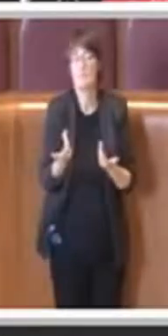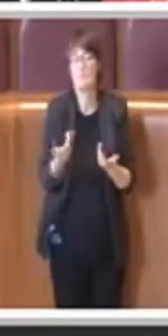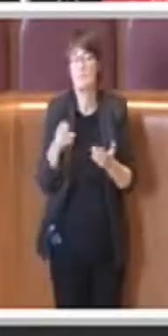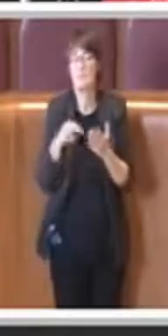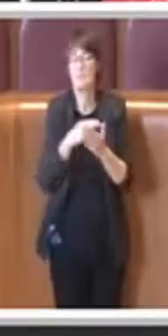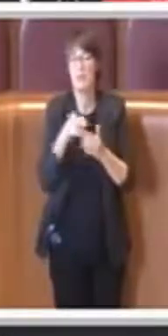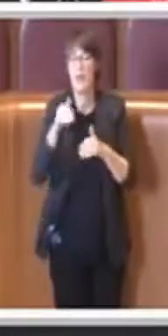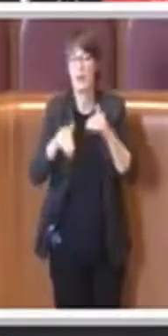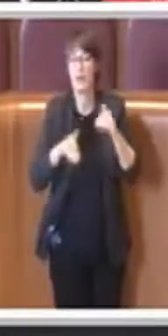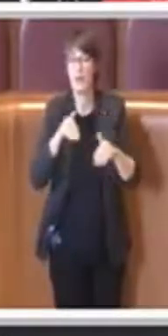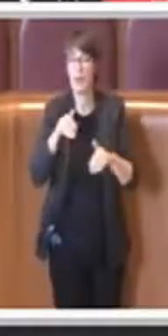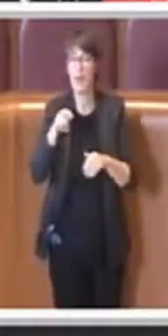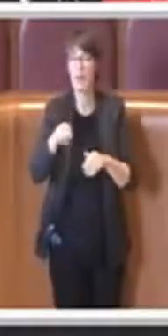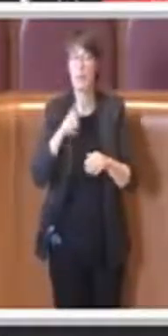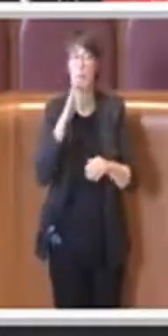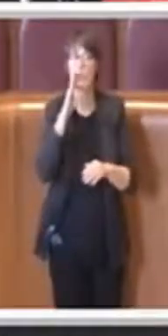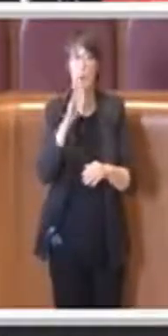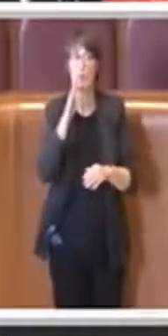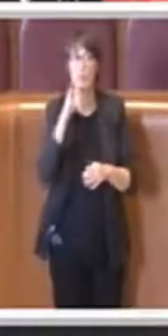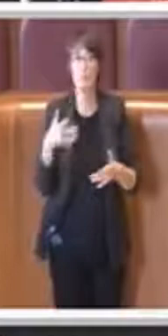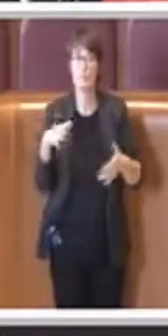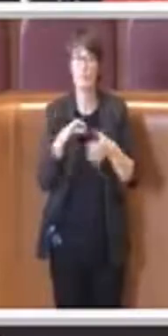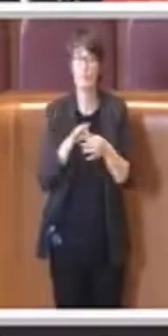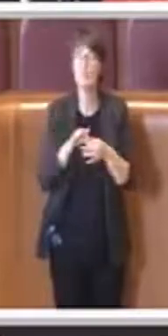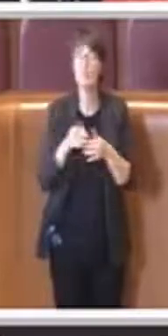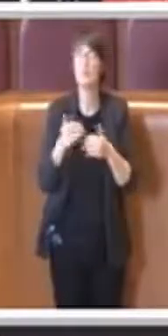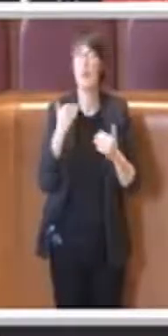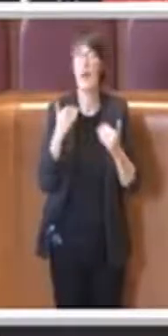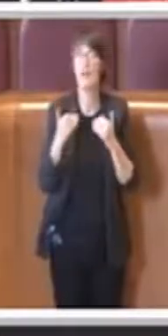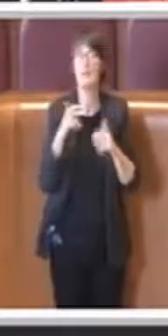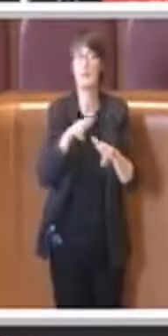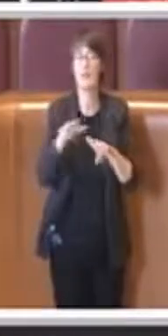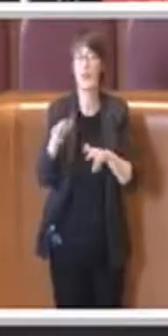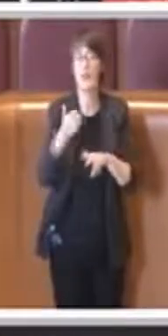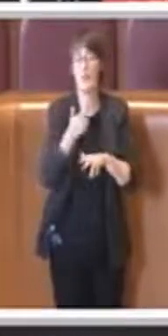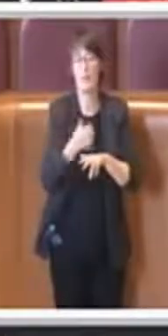è quello che ho un grazie illustrato. Grazie.